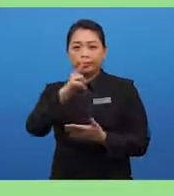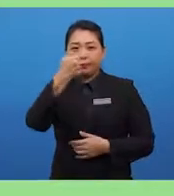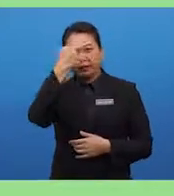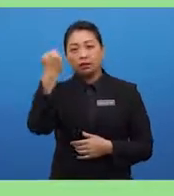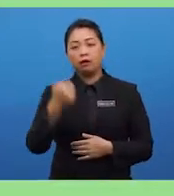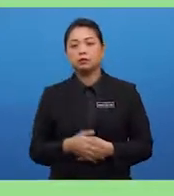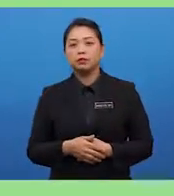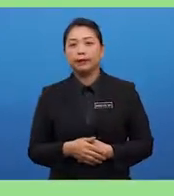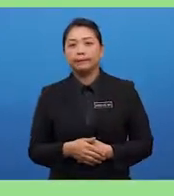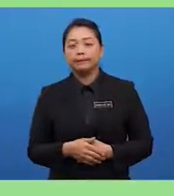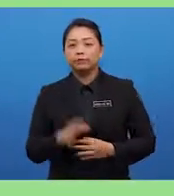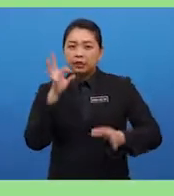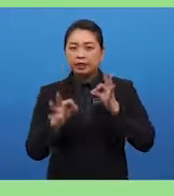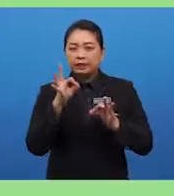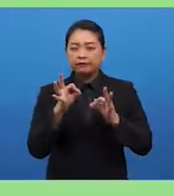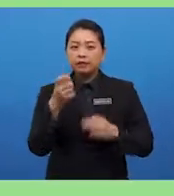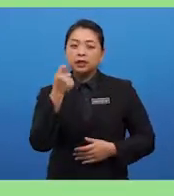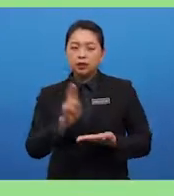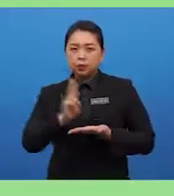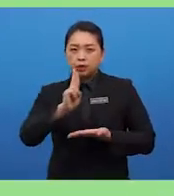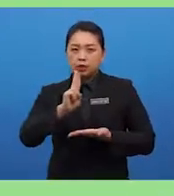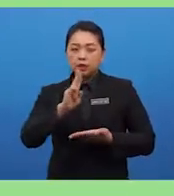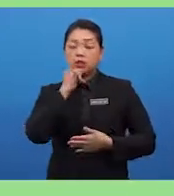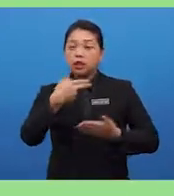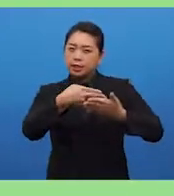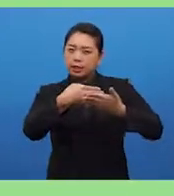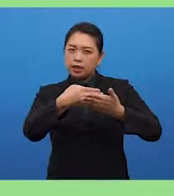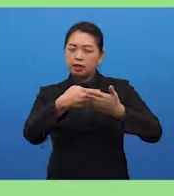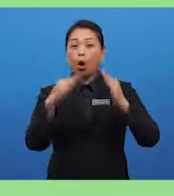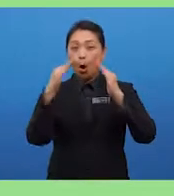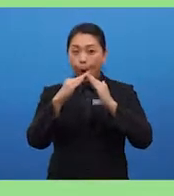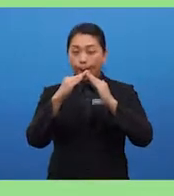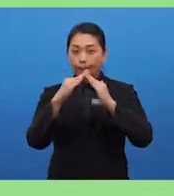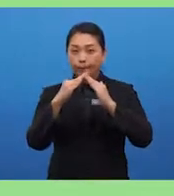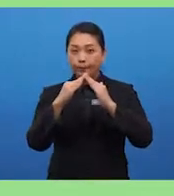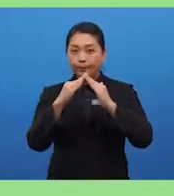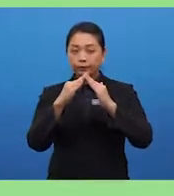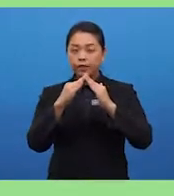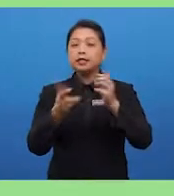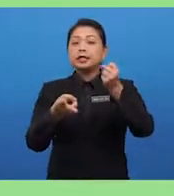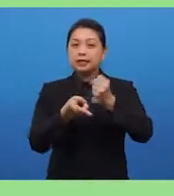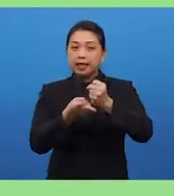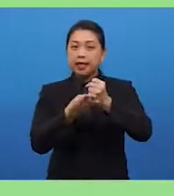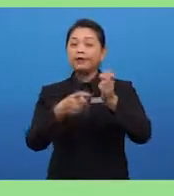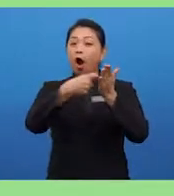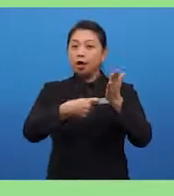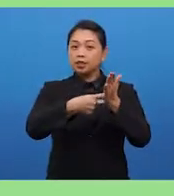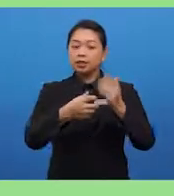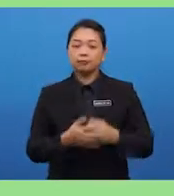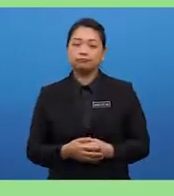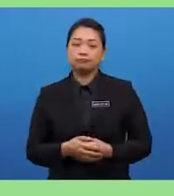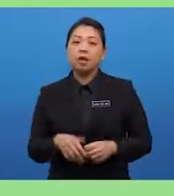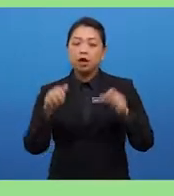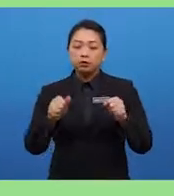if the university is near your home, your house, it saves cost. You can